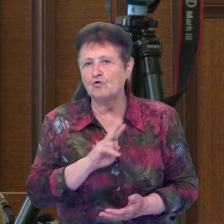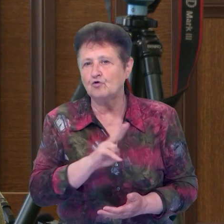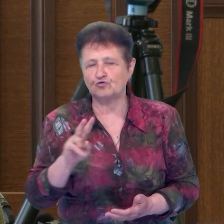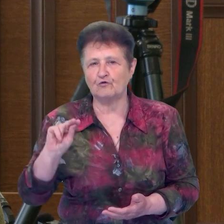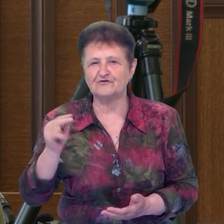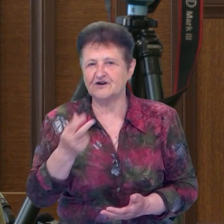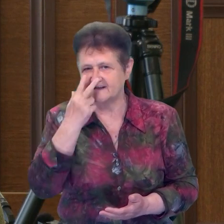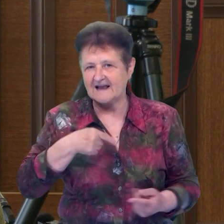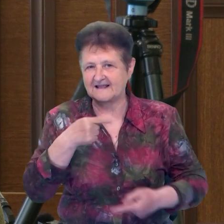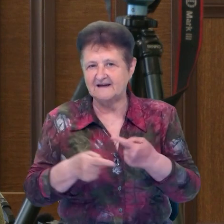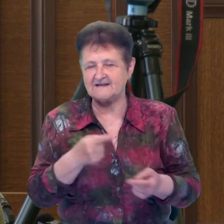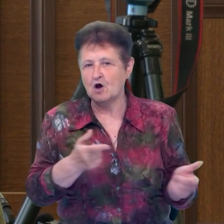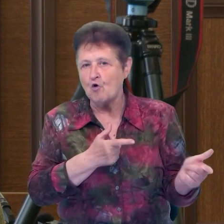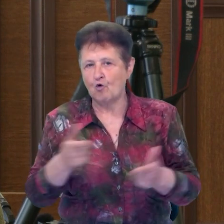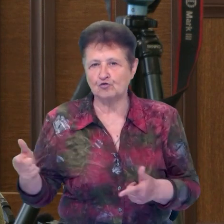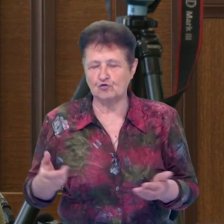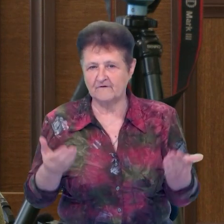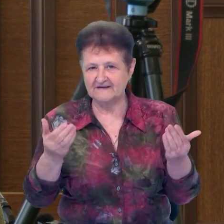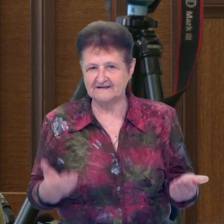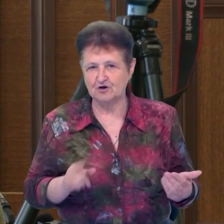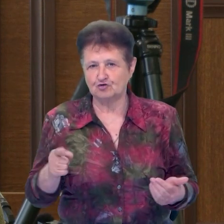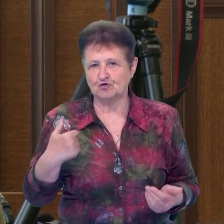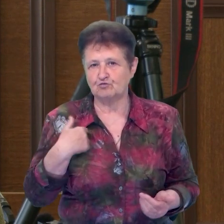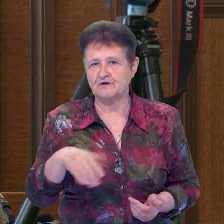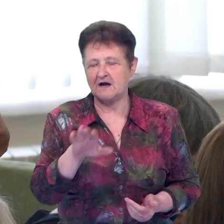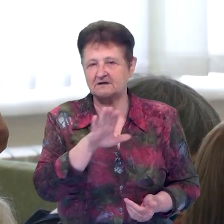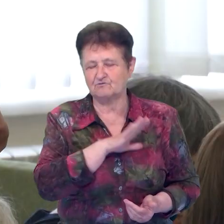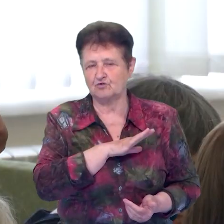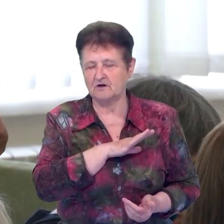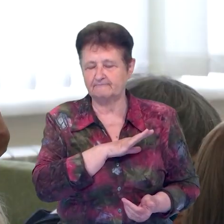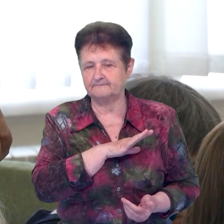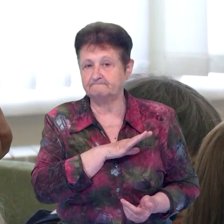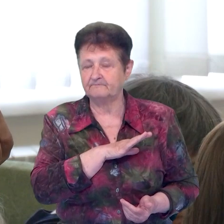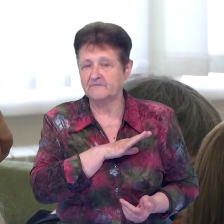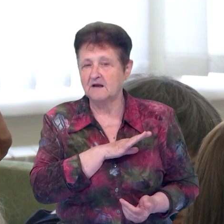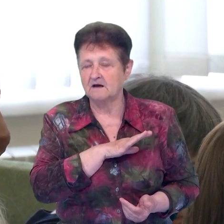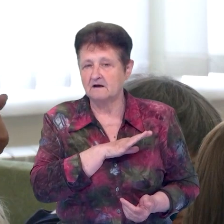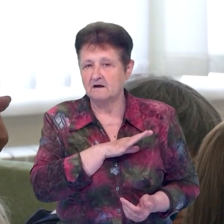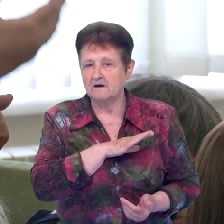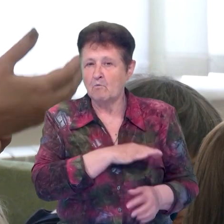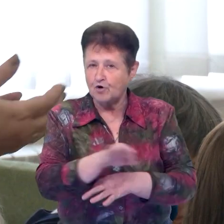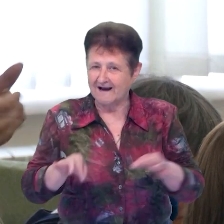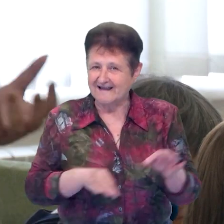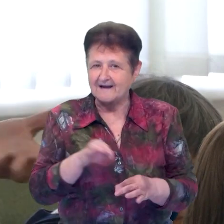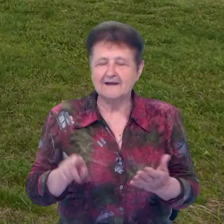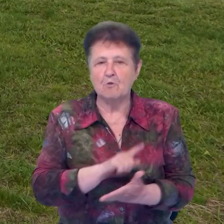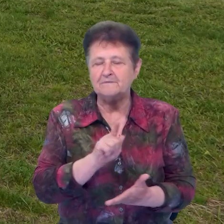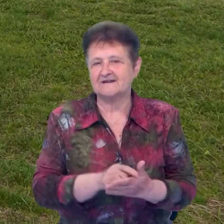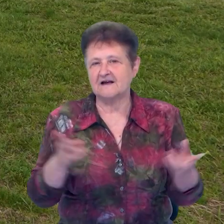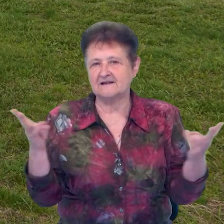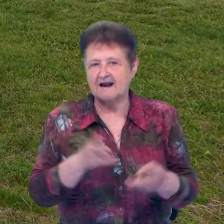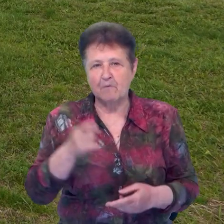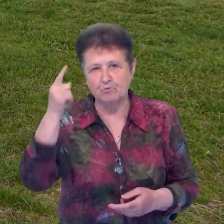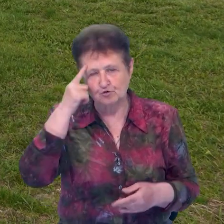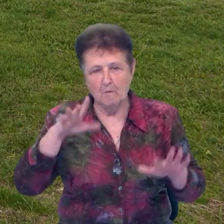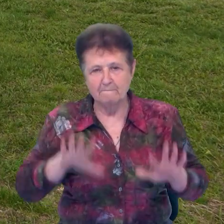в чернігівській традиції готовий зараз, скажімо, щоб у нас був і дія в колумбарі. Волонтерка Яна Смоляр каже, проєктантам обов'язково треба